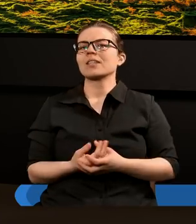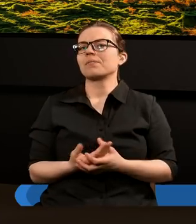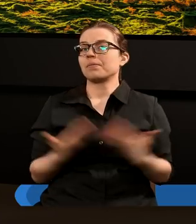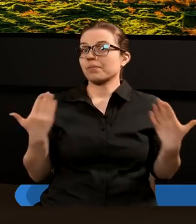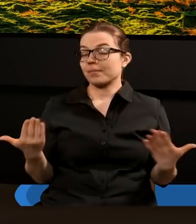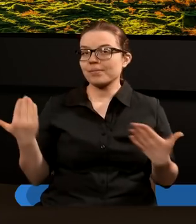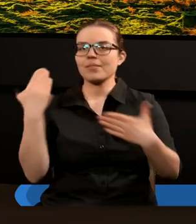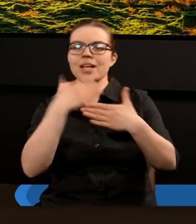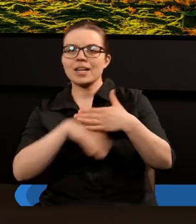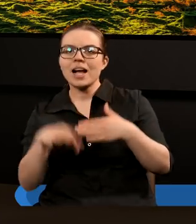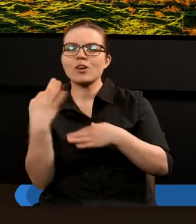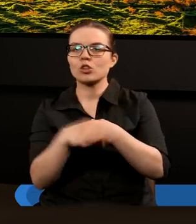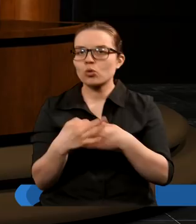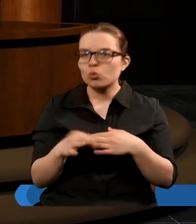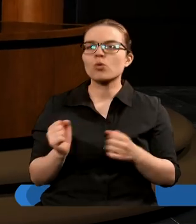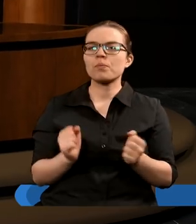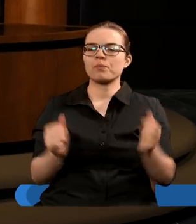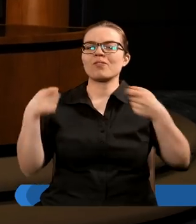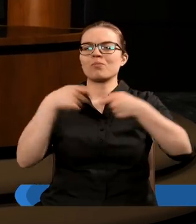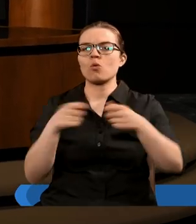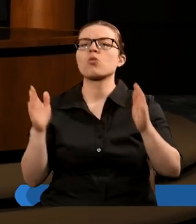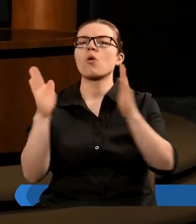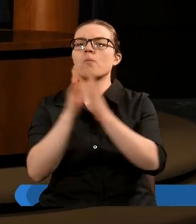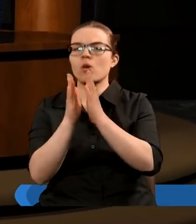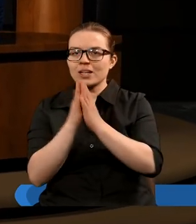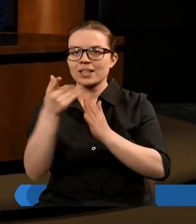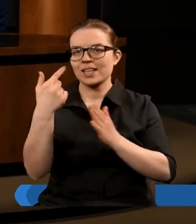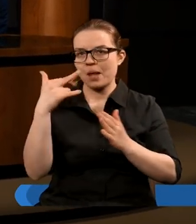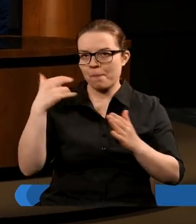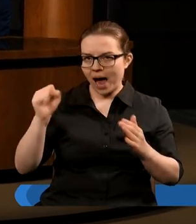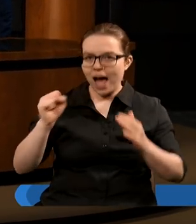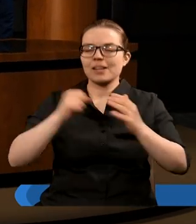Zakończymy to studium wspólną modlitwą z Dimą.